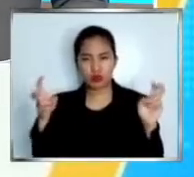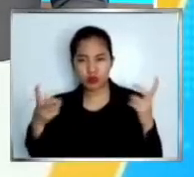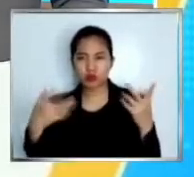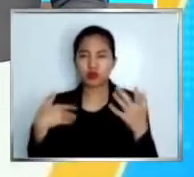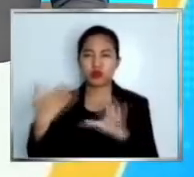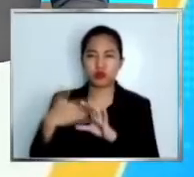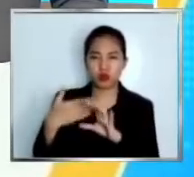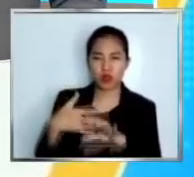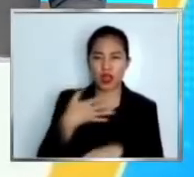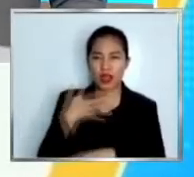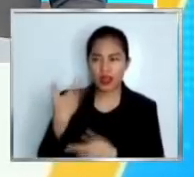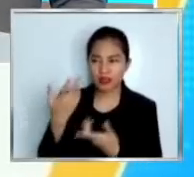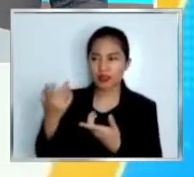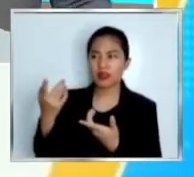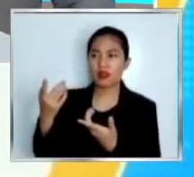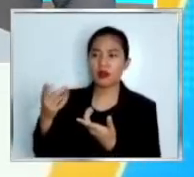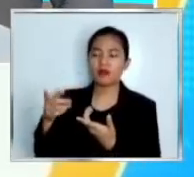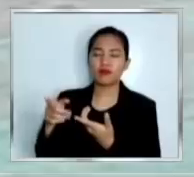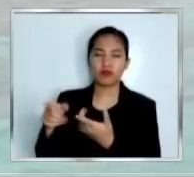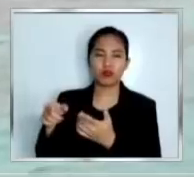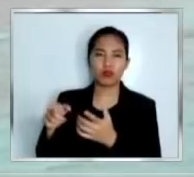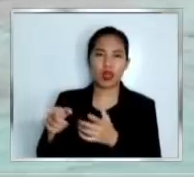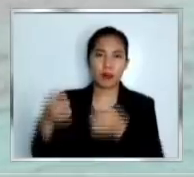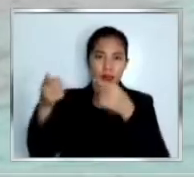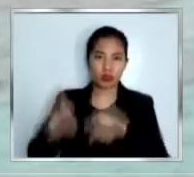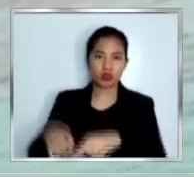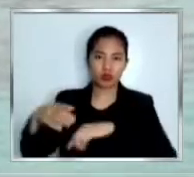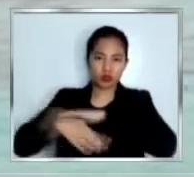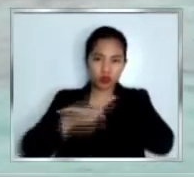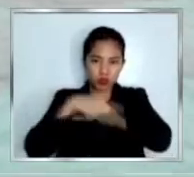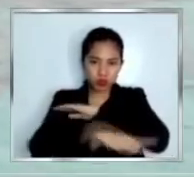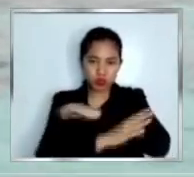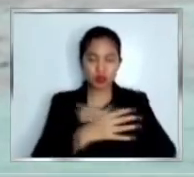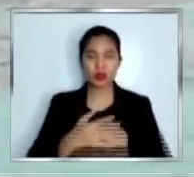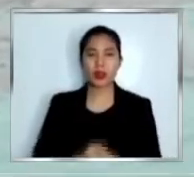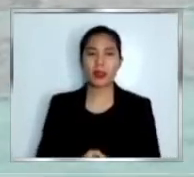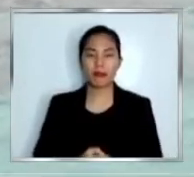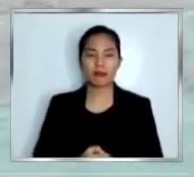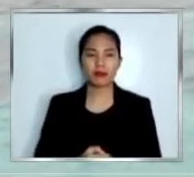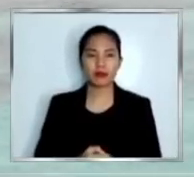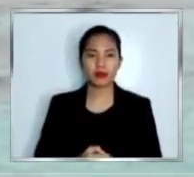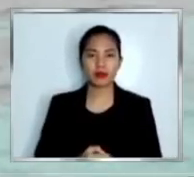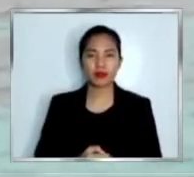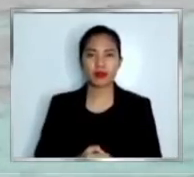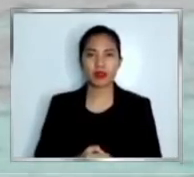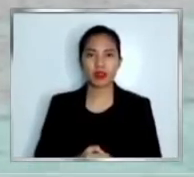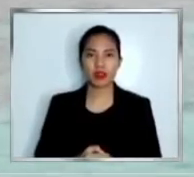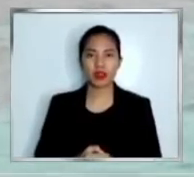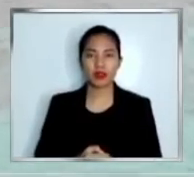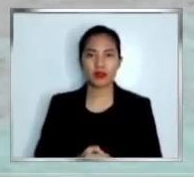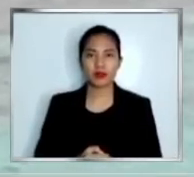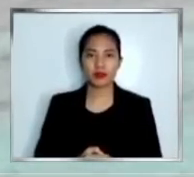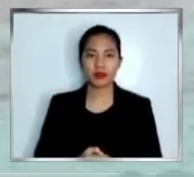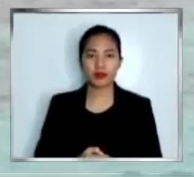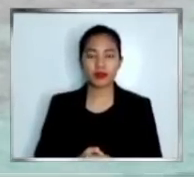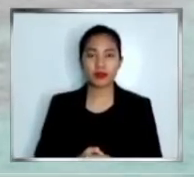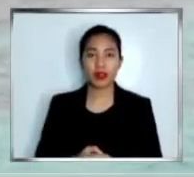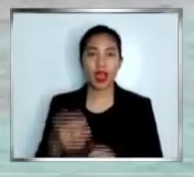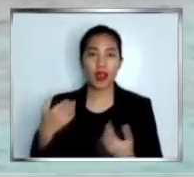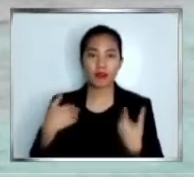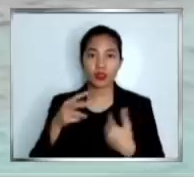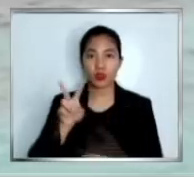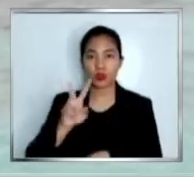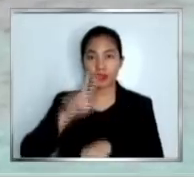tubig ng tatlong barko ng China. Ang dalawang supply boat ng Pilipinas sa Ayumin Shul. Dala po ng dalawang